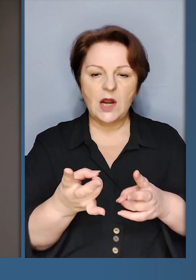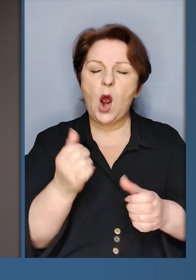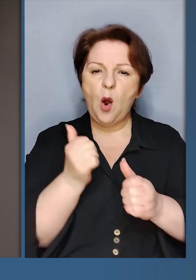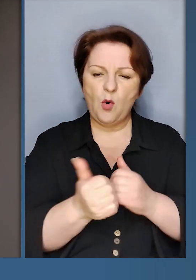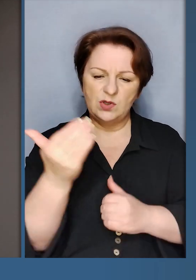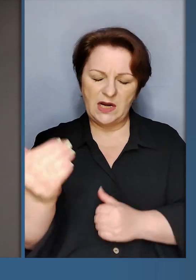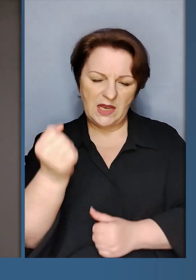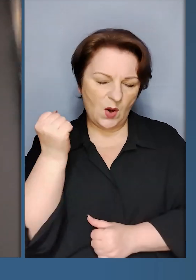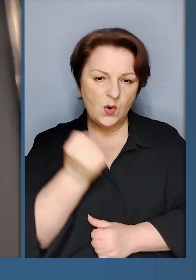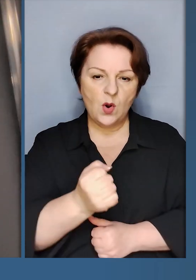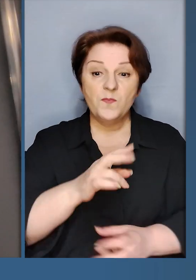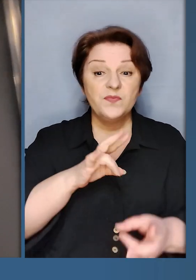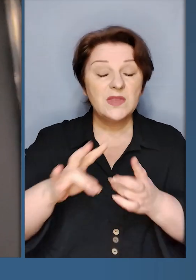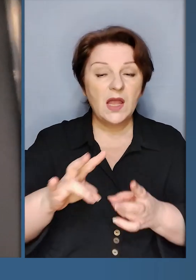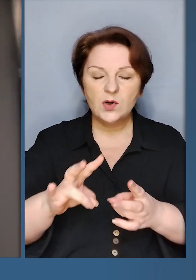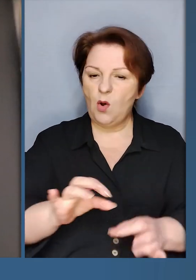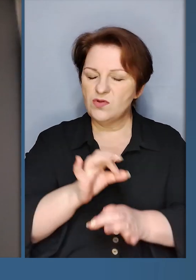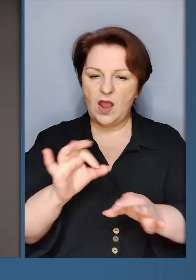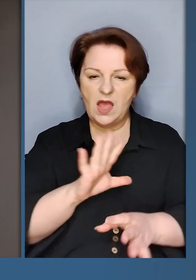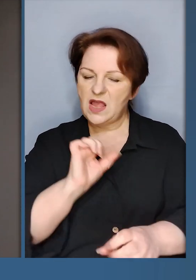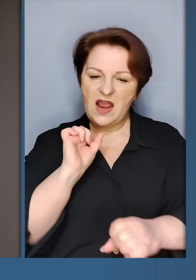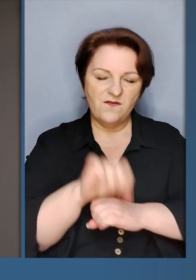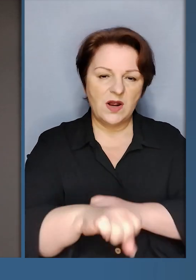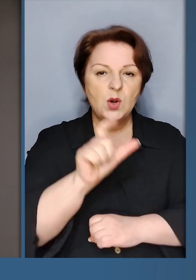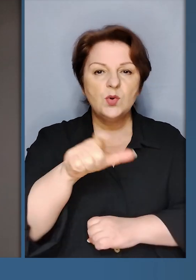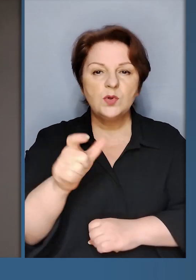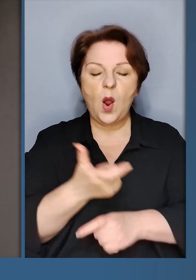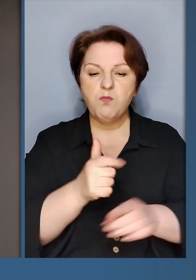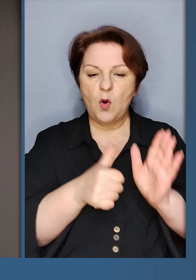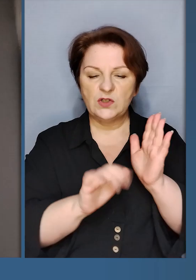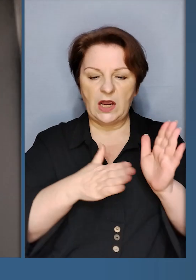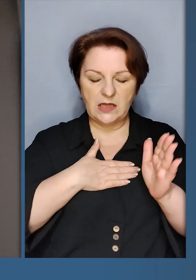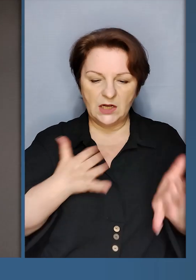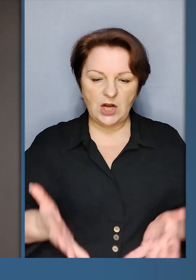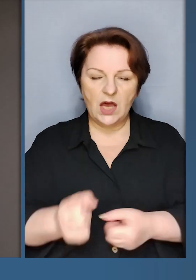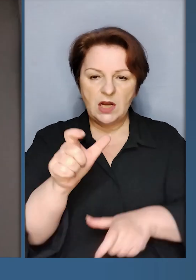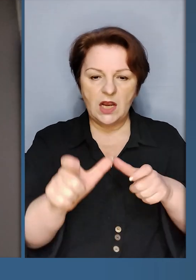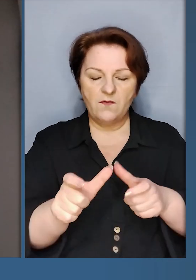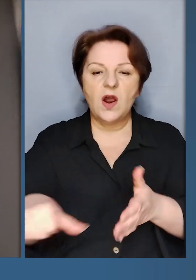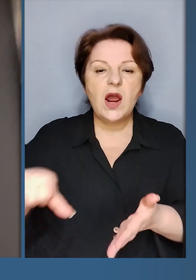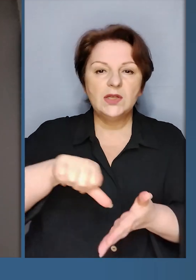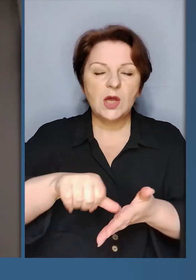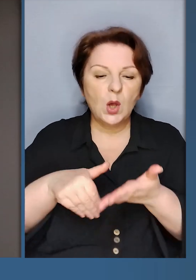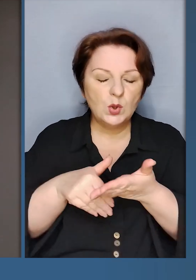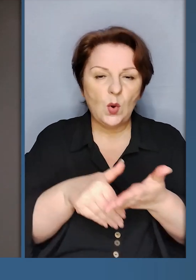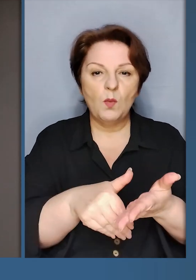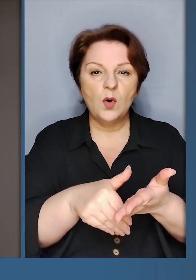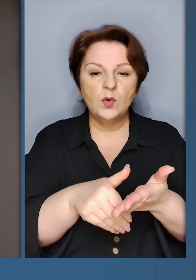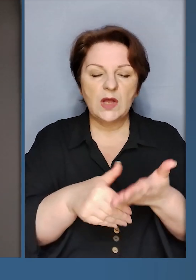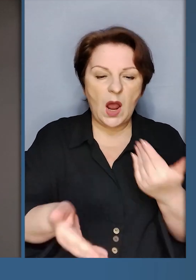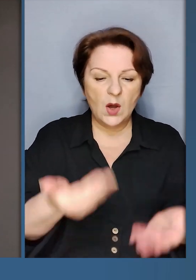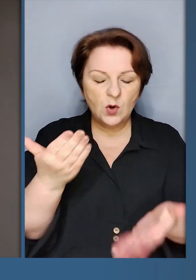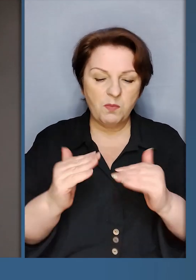терористам на кожен удар. Терор ніколи не виграє у людей. Понад 600 наших рятувальників задіяних в